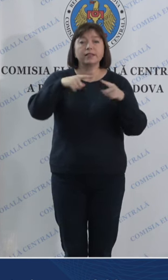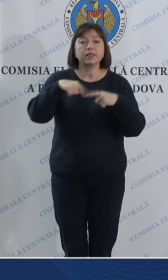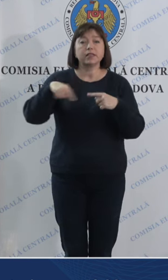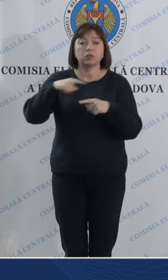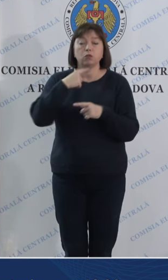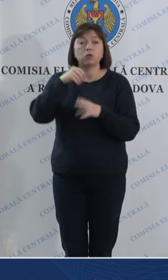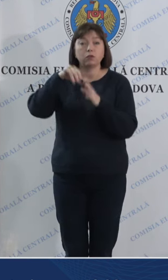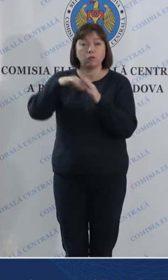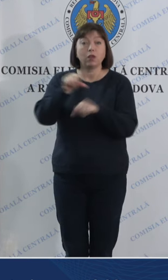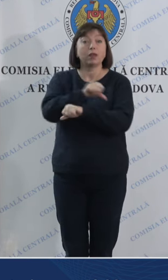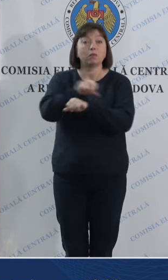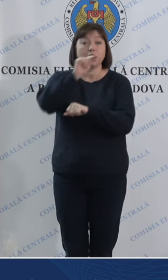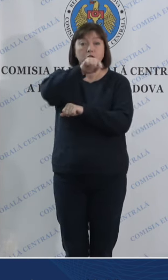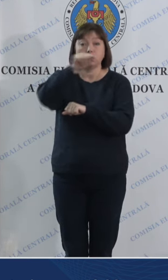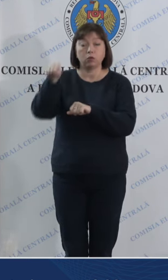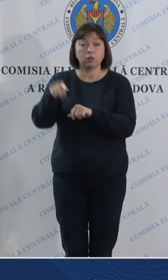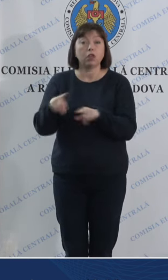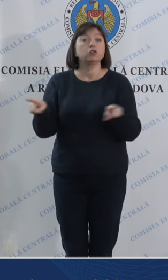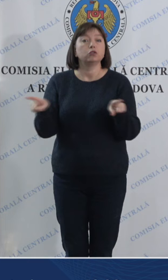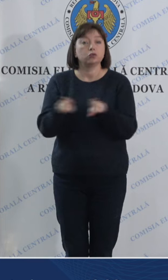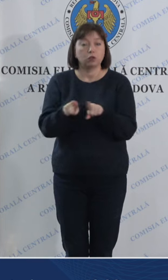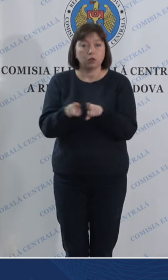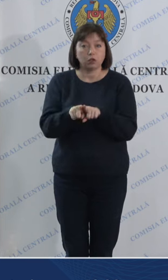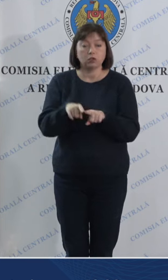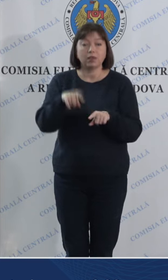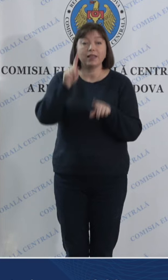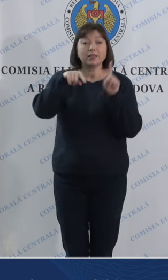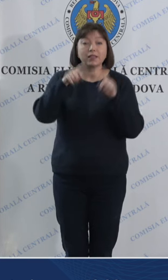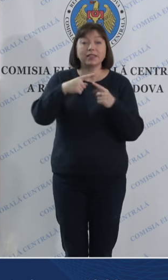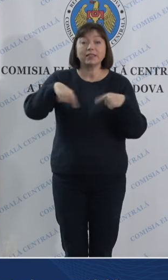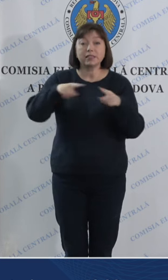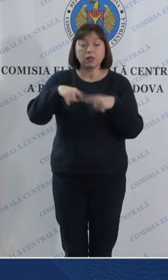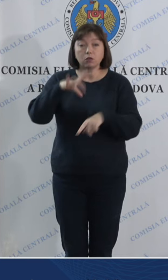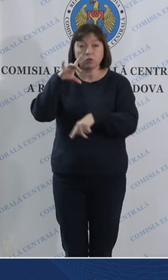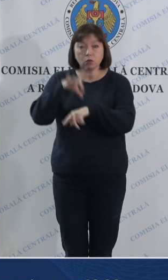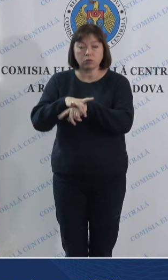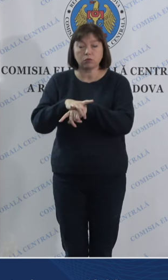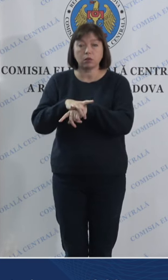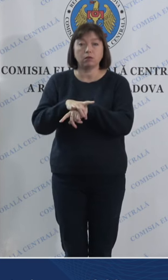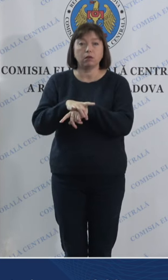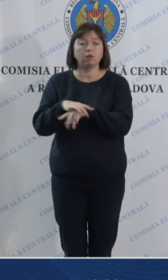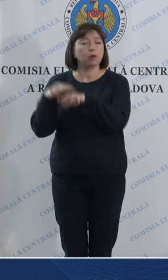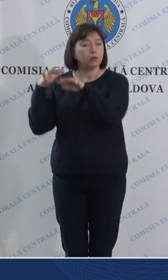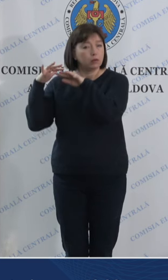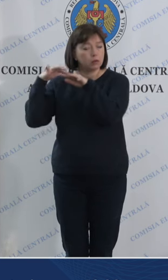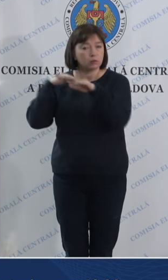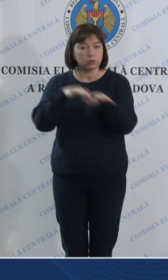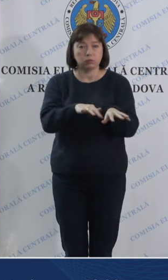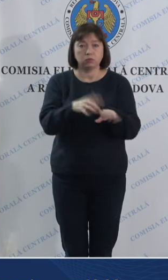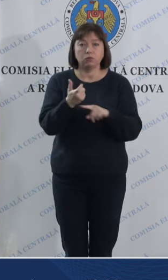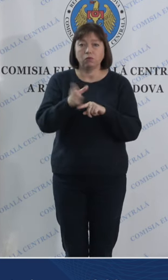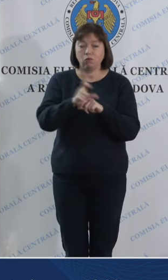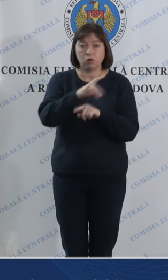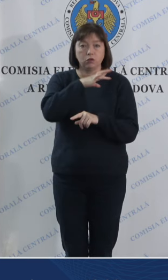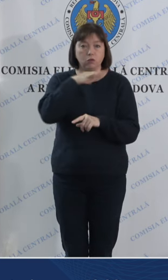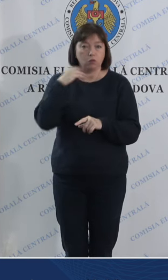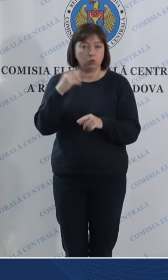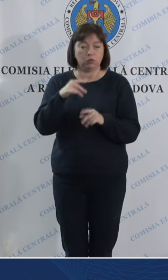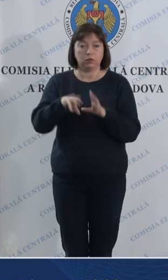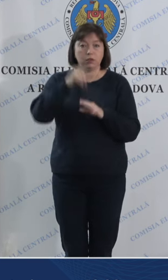votare de peste hotare. Cu toate acestea, în unele secții, constatăm un flux de alegători destul de ridicat.